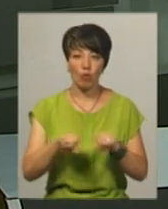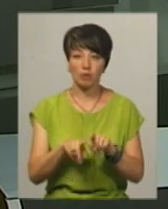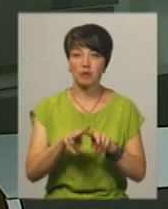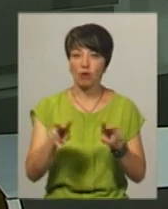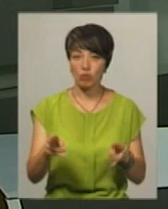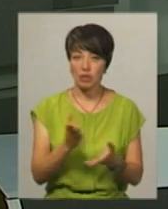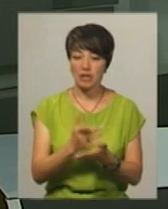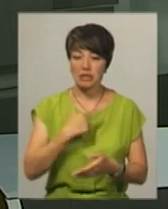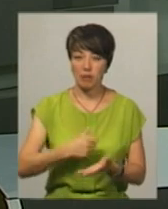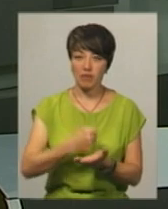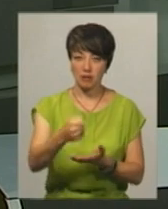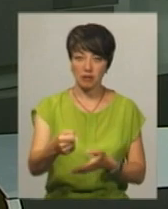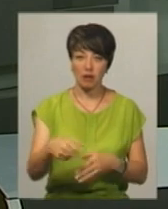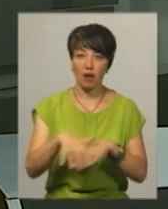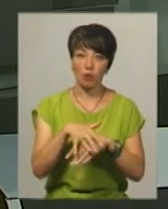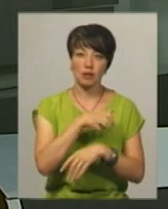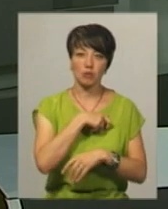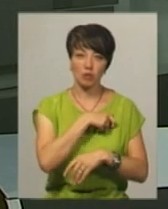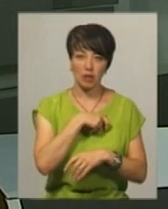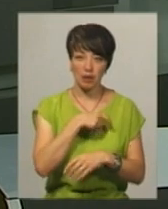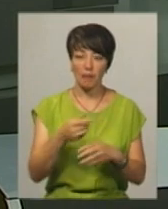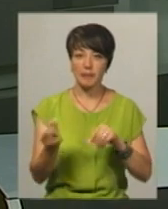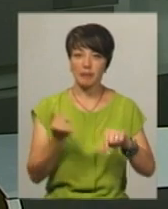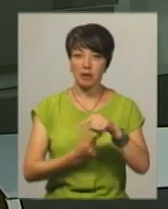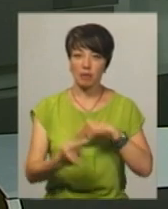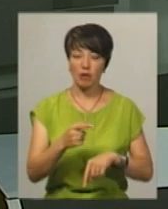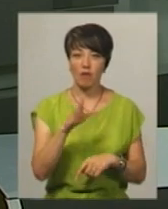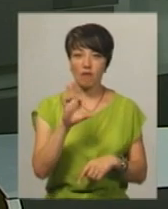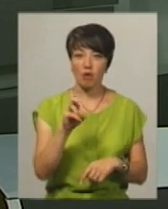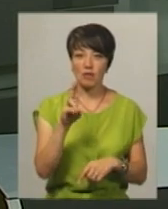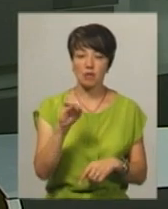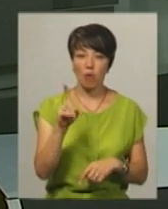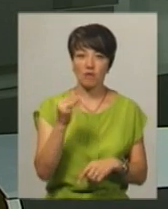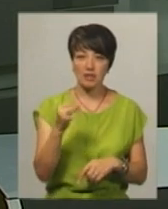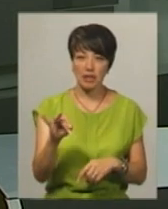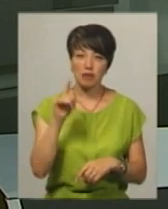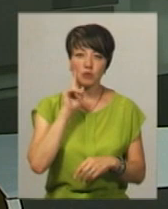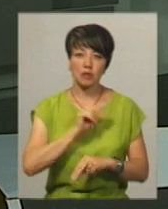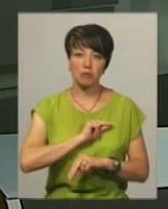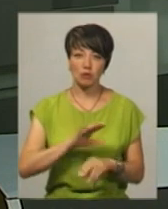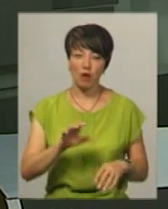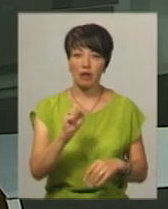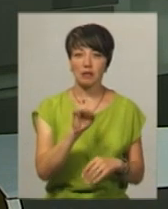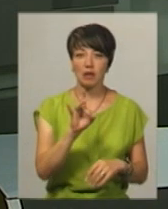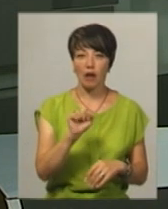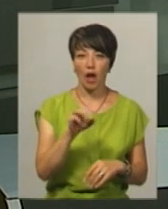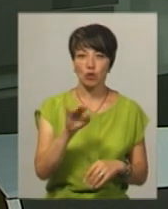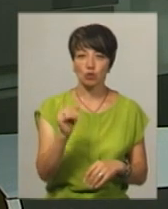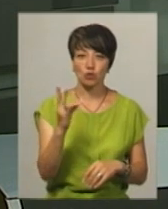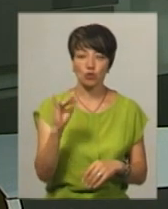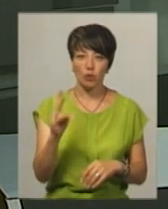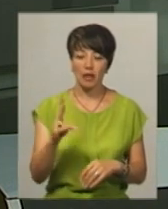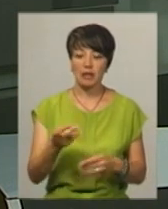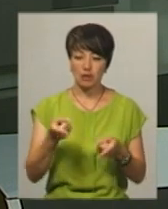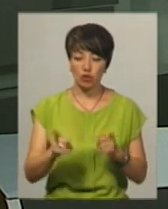також як самовисуванці кандидати у народні депутати підприємець Василь Войцеховський та тимчасово не працюючи Андрій Ратушнюк. Чинний